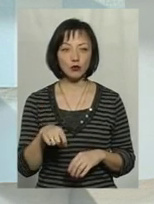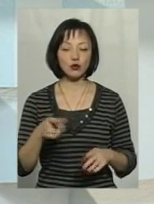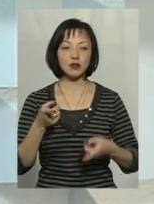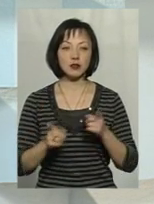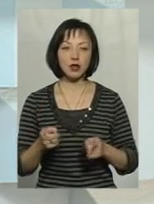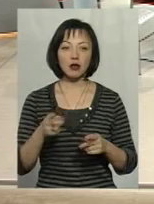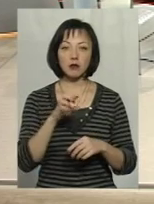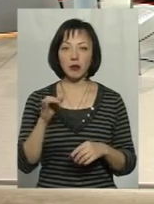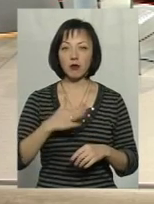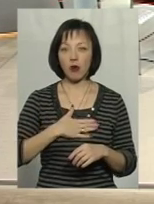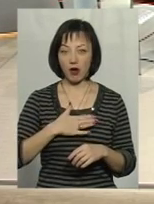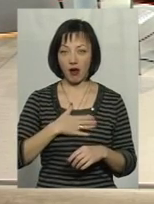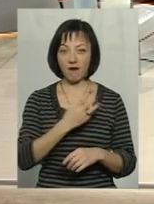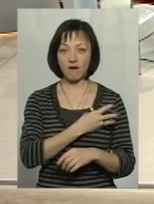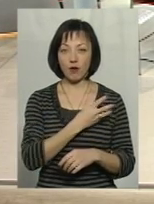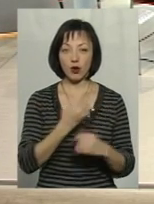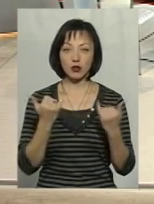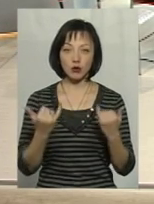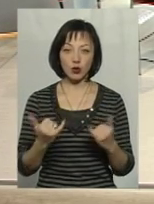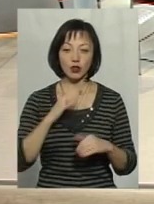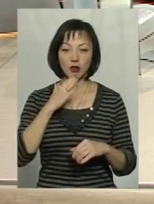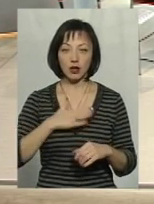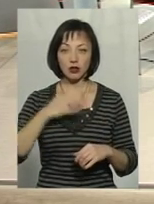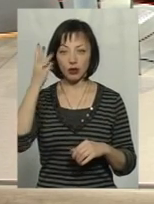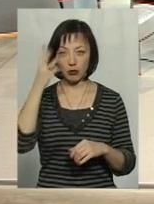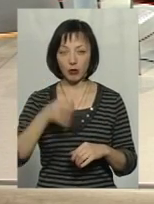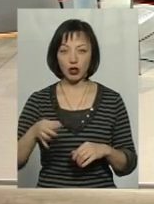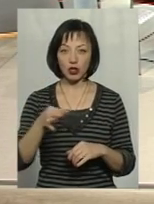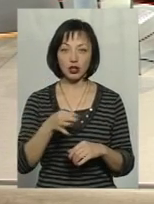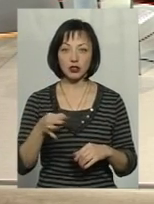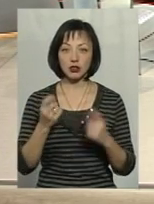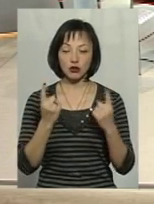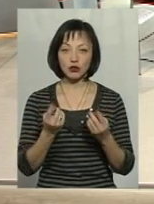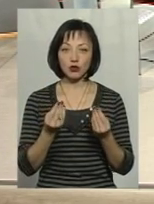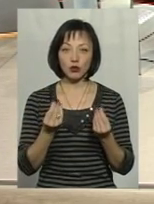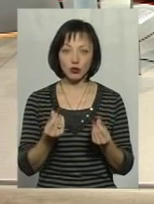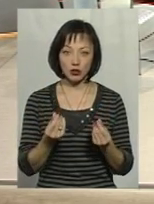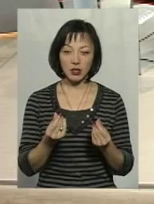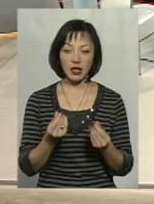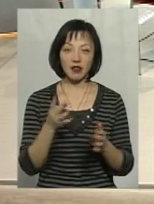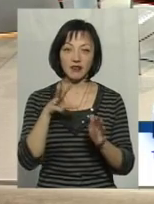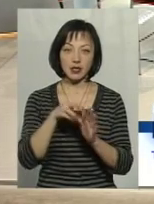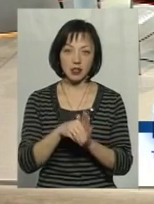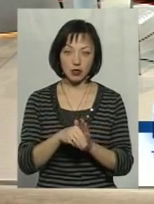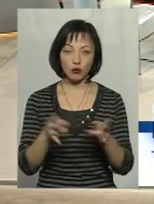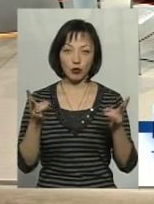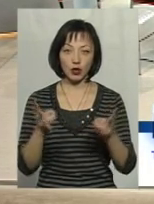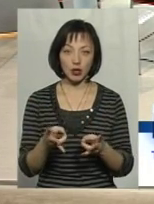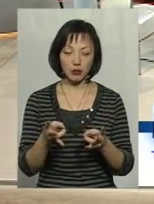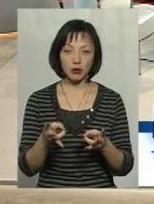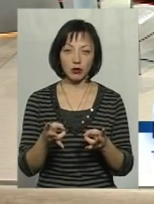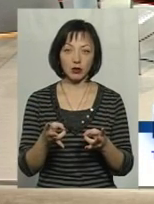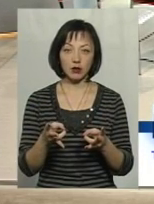звичайно, якби була б це моя воля, сьогодні на нашій Хмельниччині значну частину коштів інвестиційних потрібно